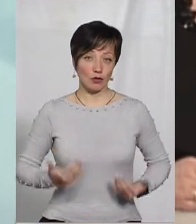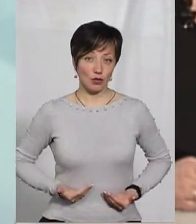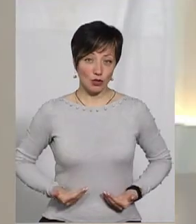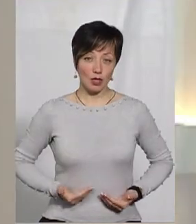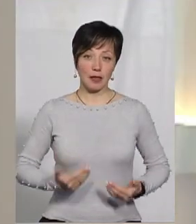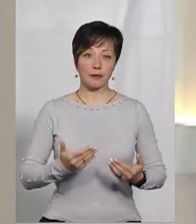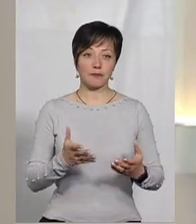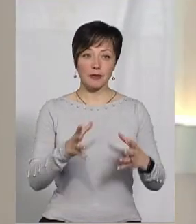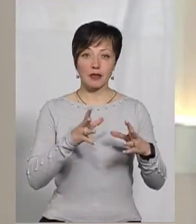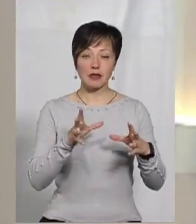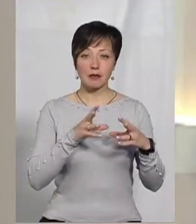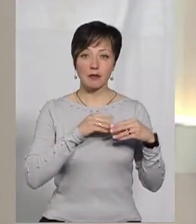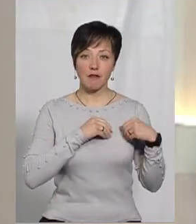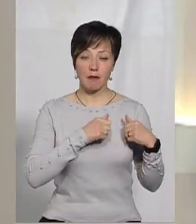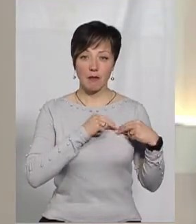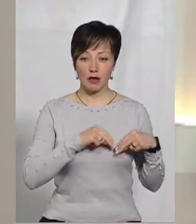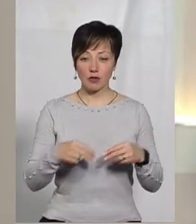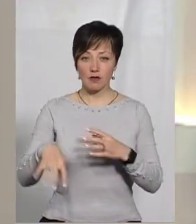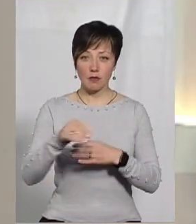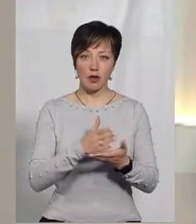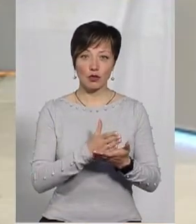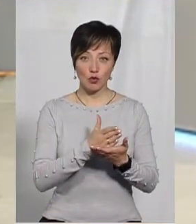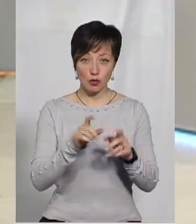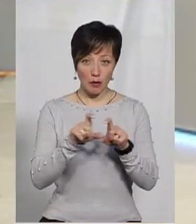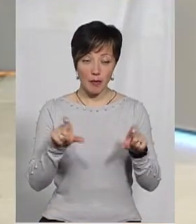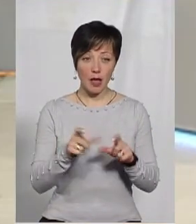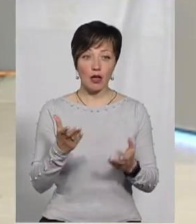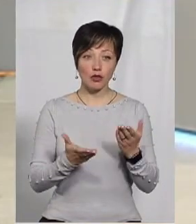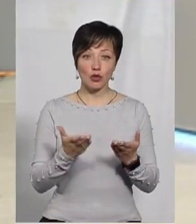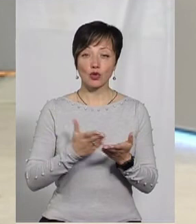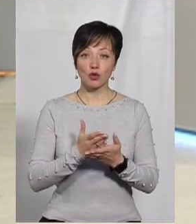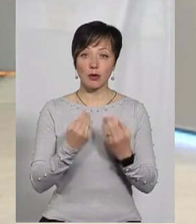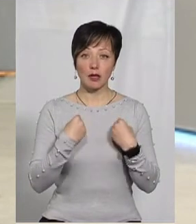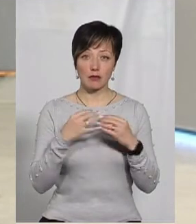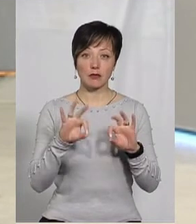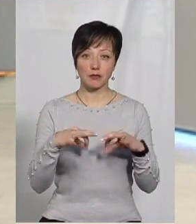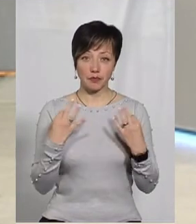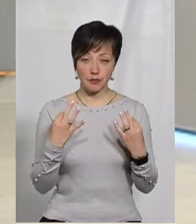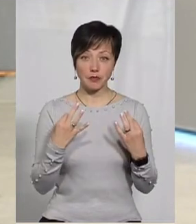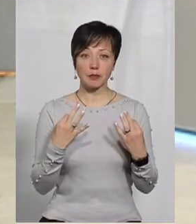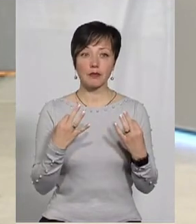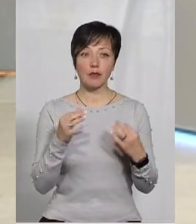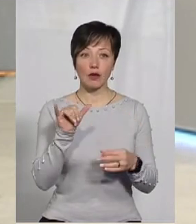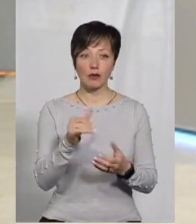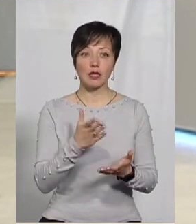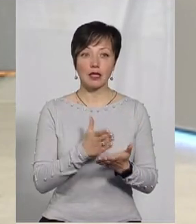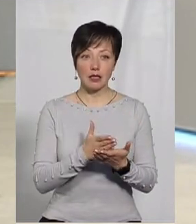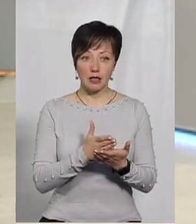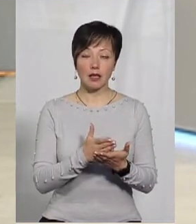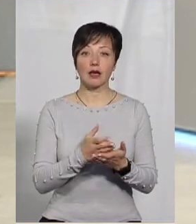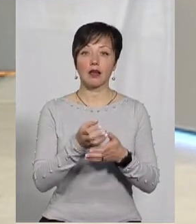життя. Співпрацюємо з цими службами. Якщо нам служба дає добро, що в них є